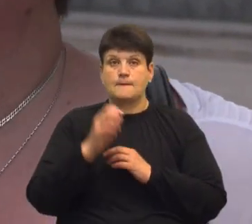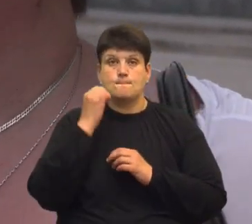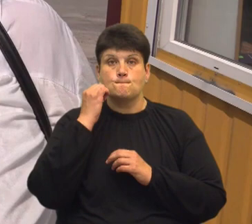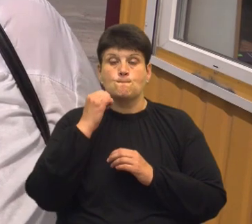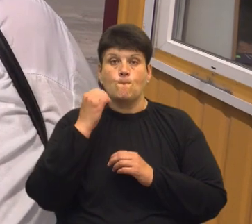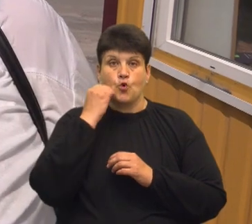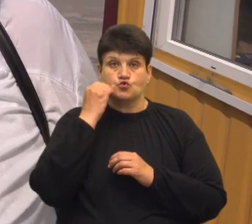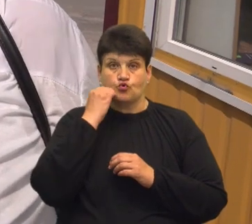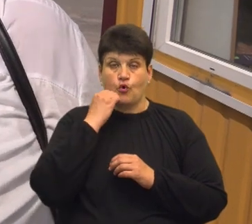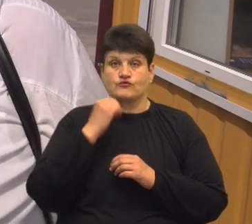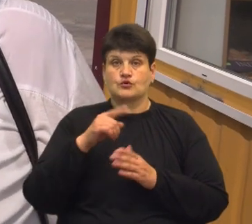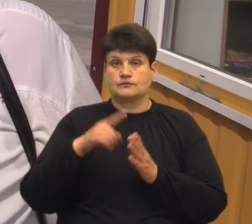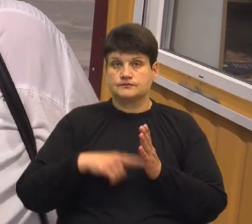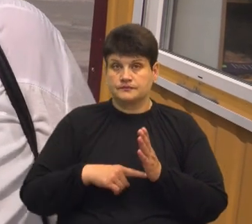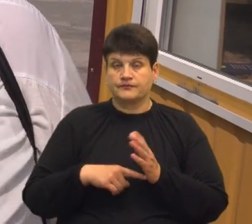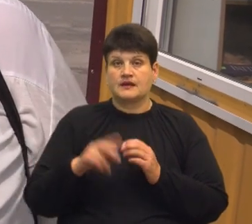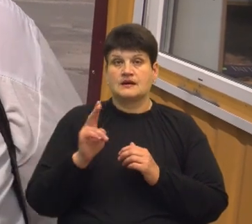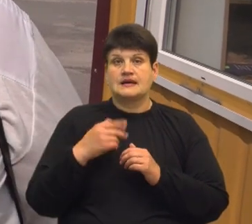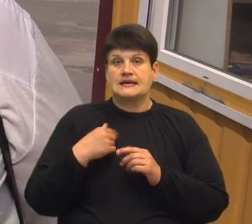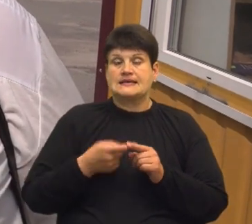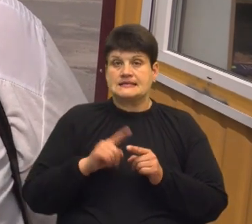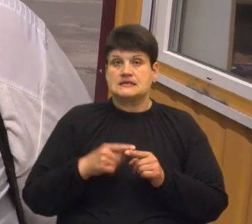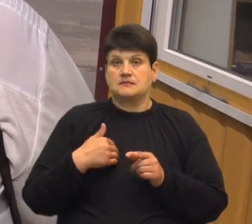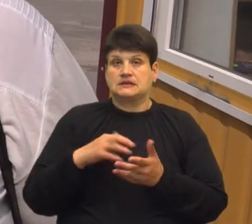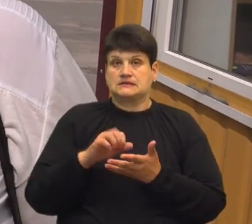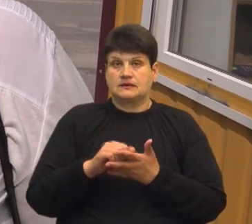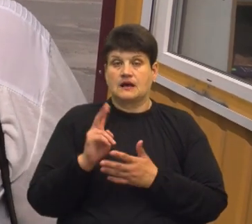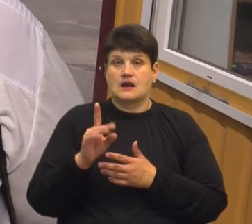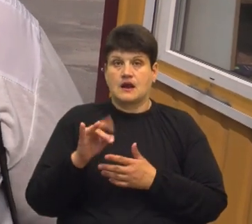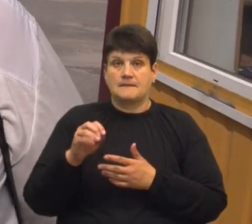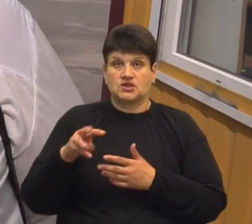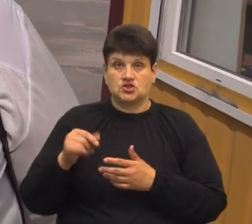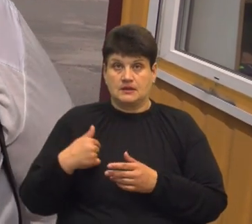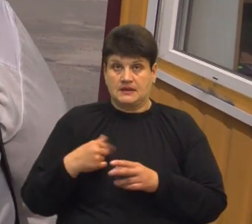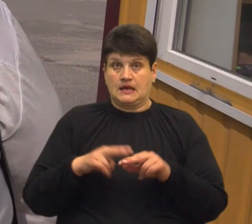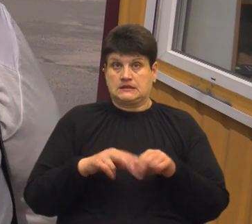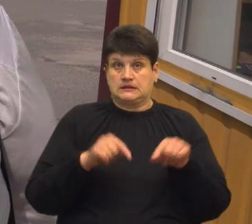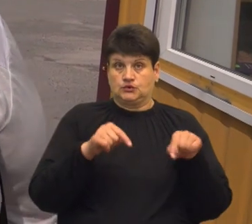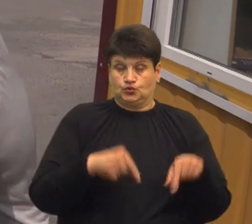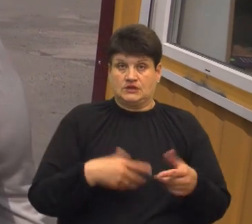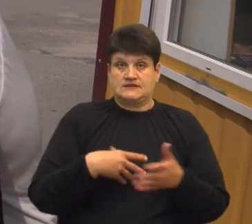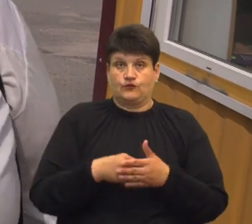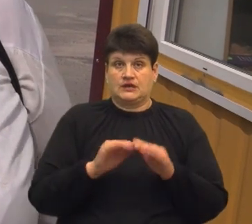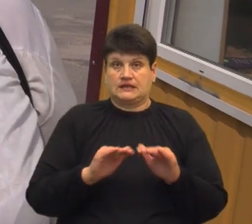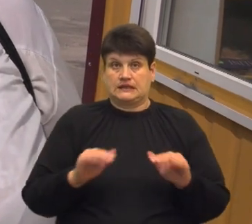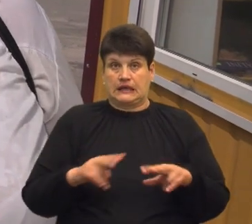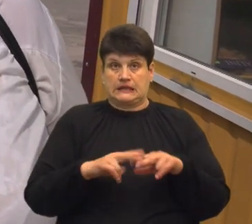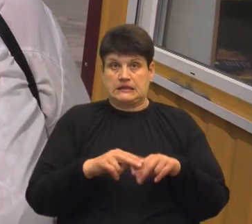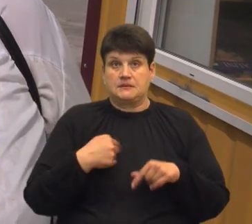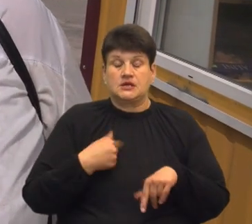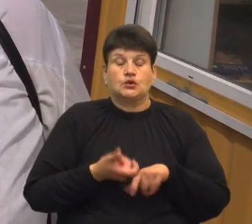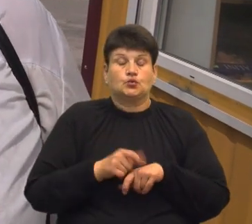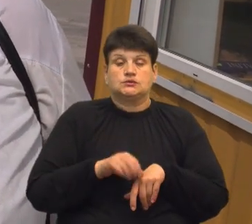Мирославу. Це займаємо ми, кременчани. Мене тут хрестили, я дітей своїх тут хрестила і мені дуже боляче,